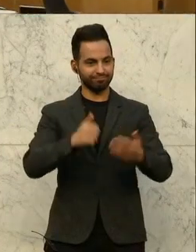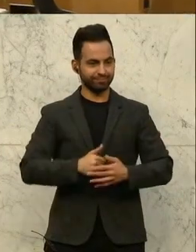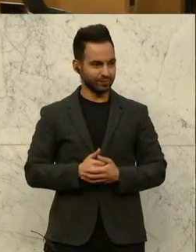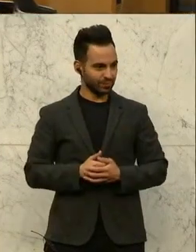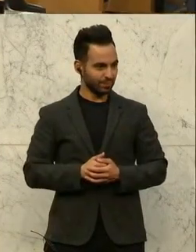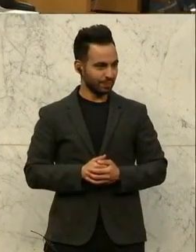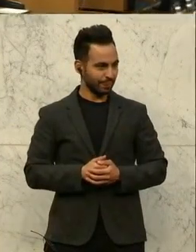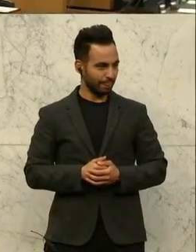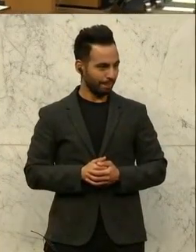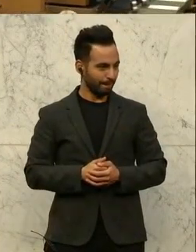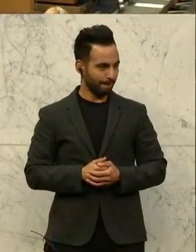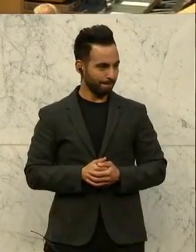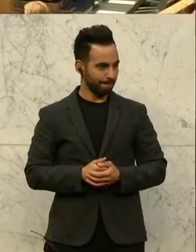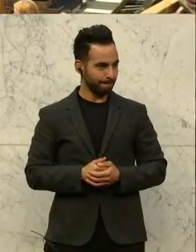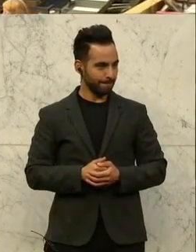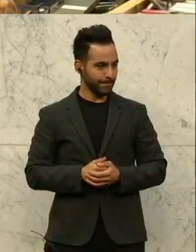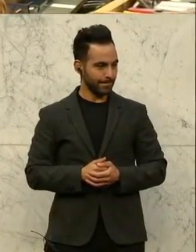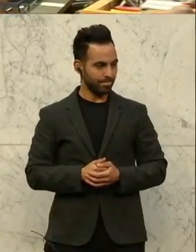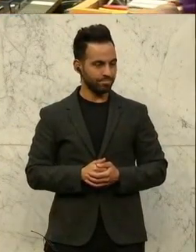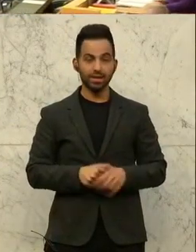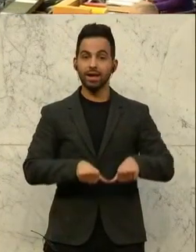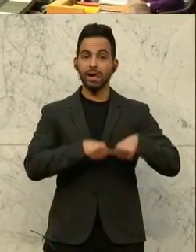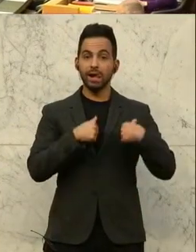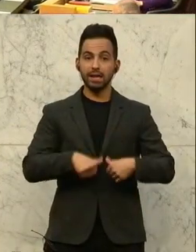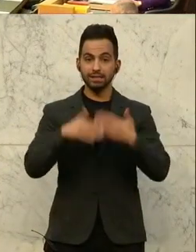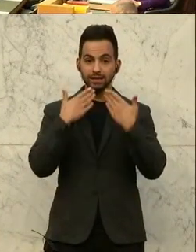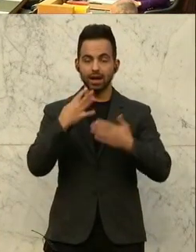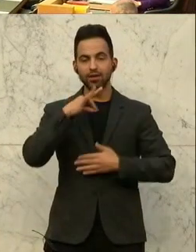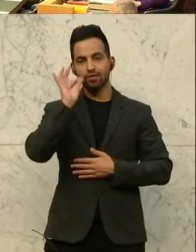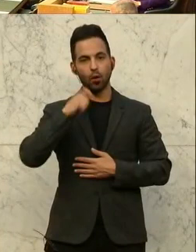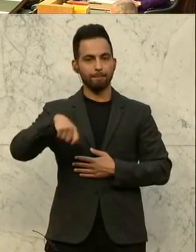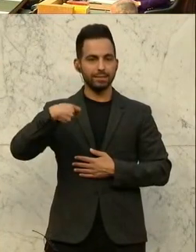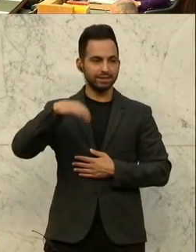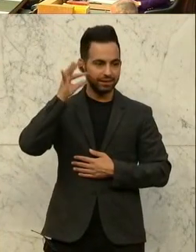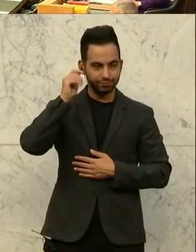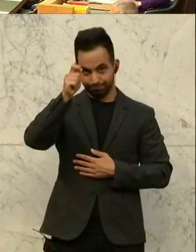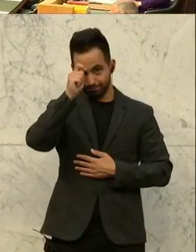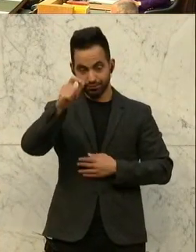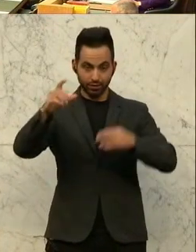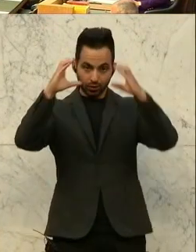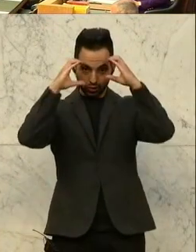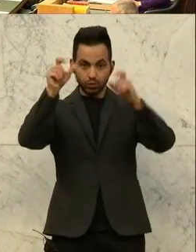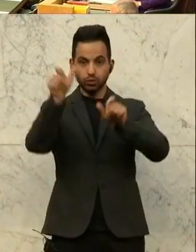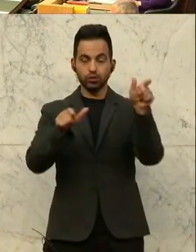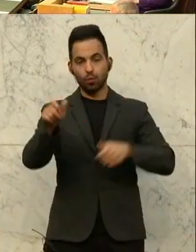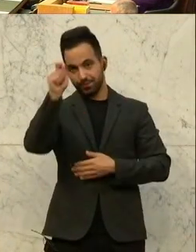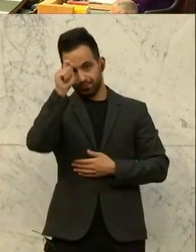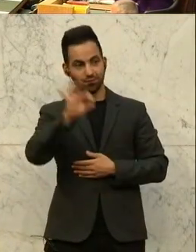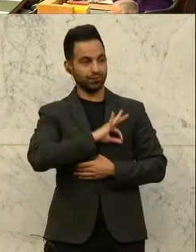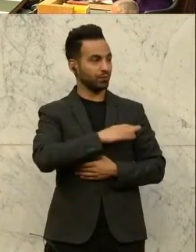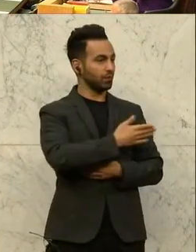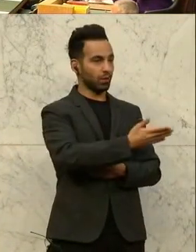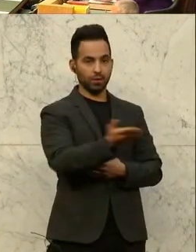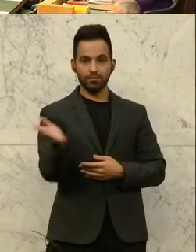Als nächstes am Wort ist die bereits von ihm gelobte Abgeordnete Katharina Kuchachowicz. und Zuseher, geschätzte Kollegen und Kolleginnen.